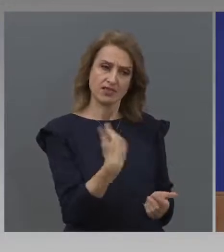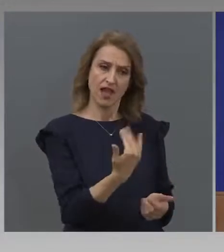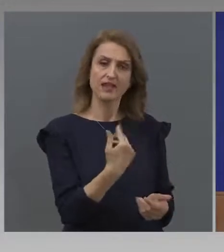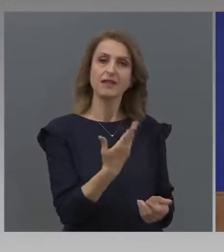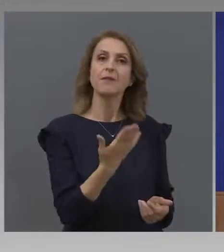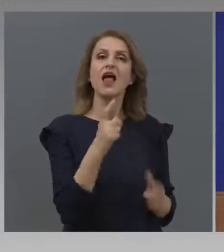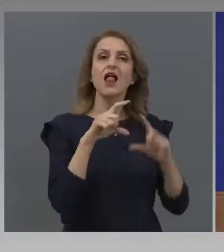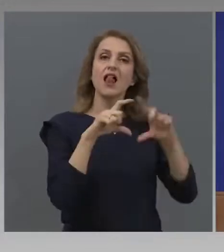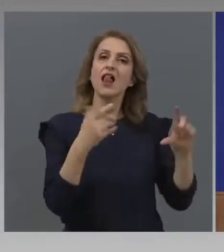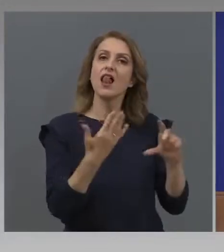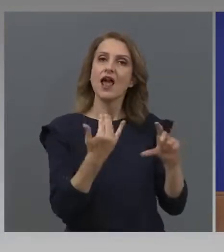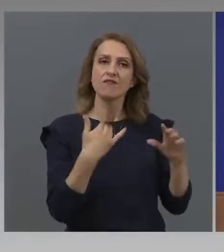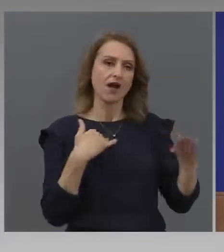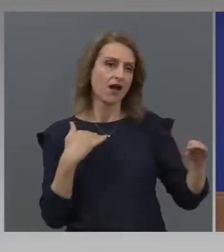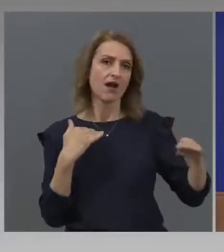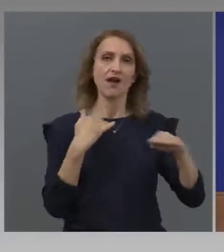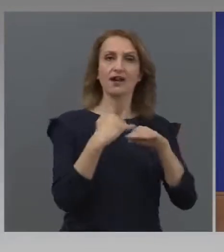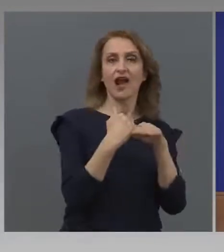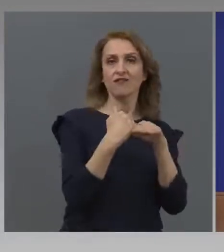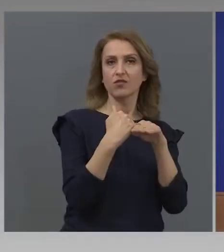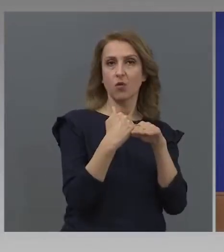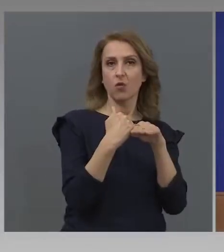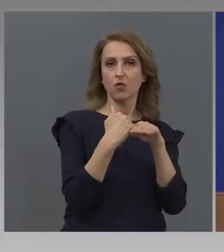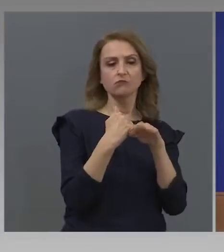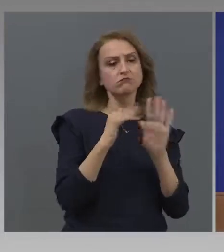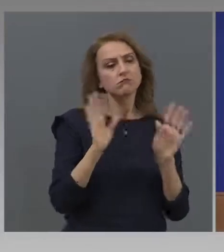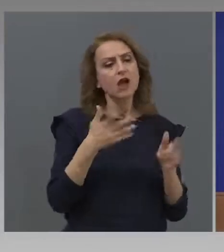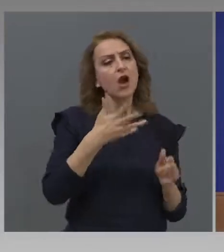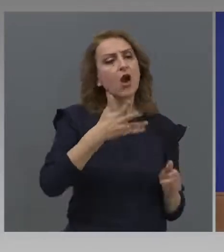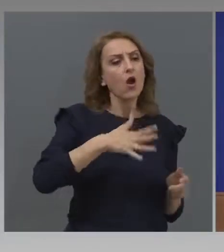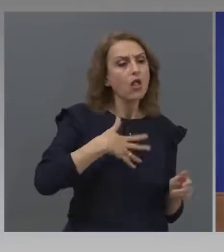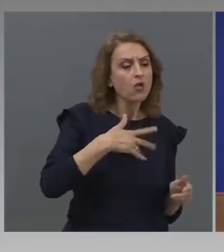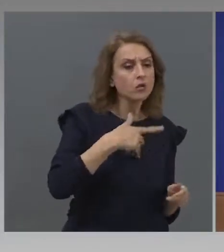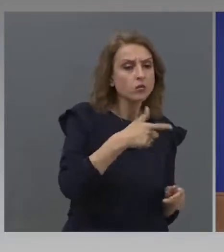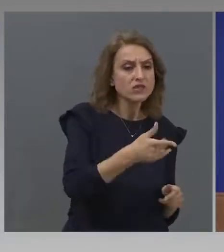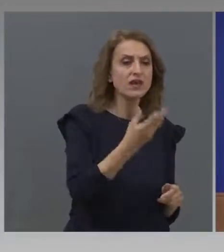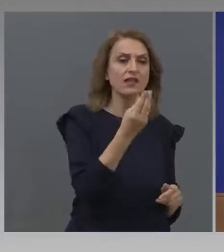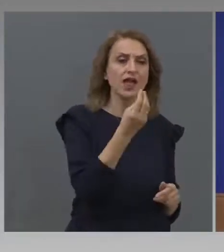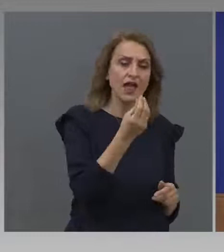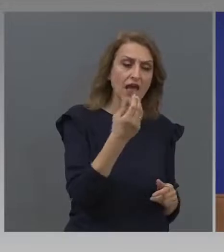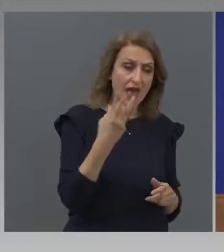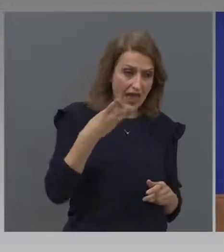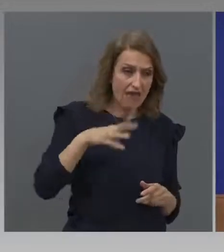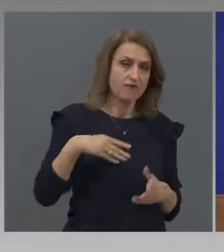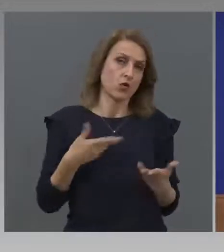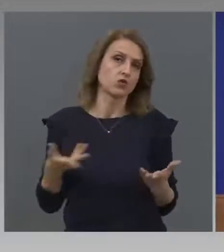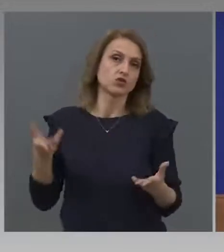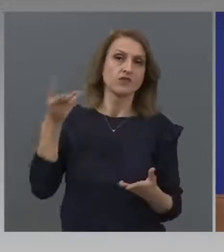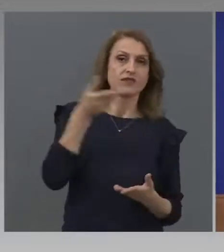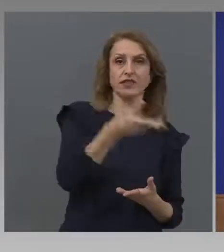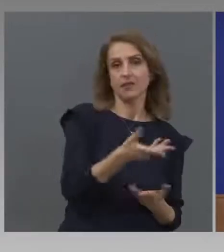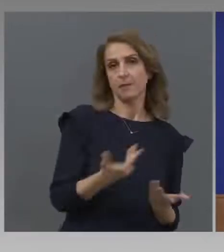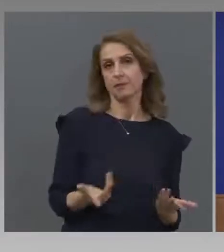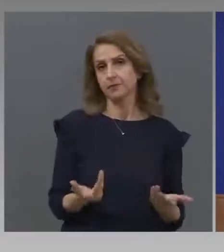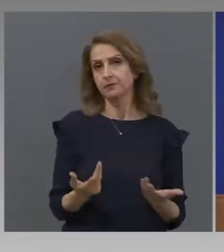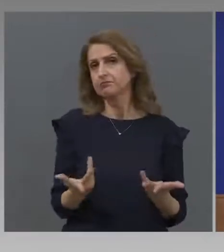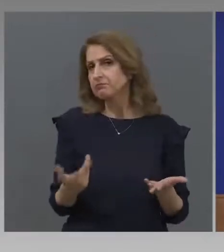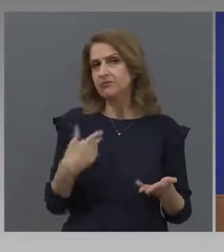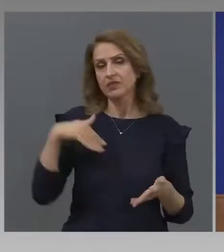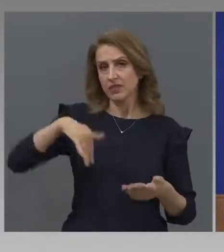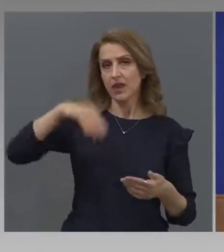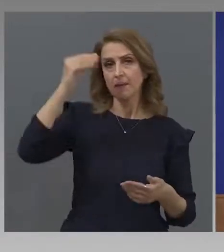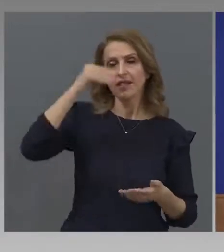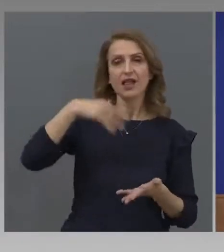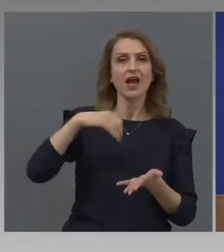е като нашото евро. Колкото искате, толкова евра ще ви изпратиме. Да не говорим, че ние ми печатницата на евро е във България,